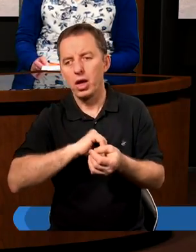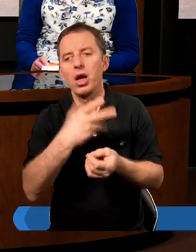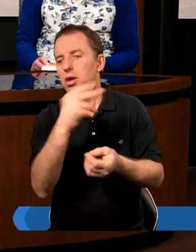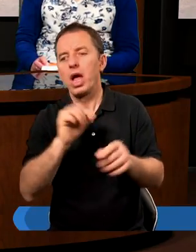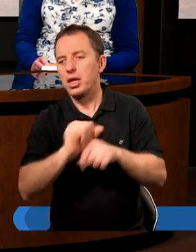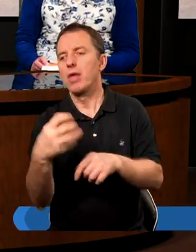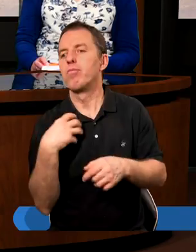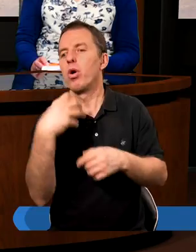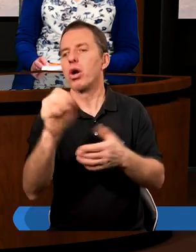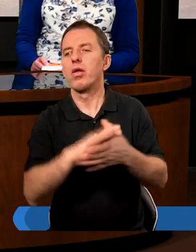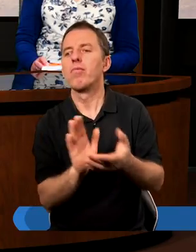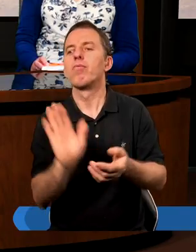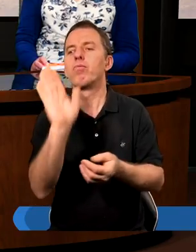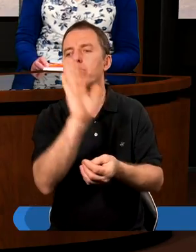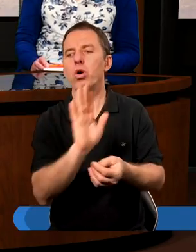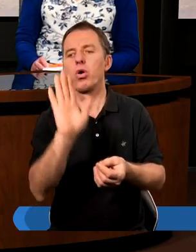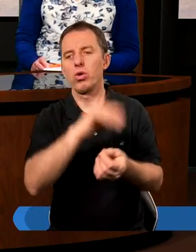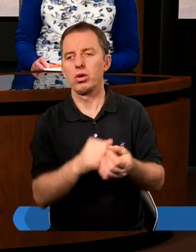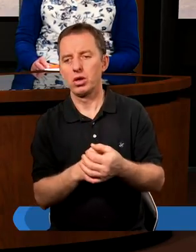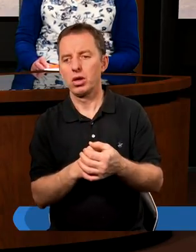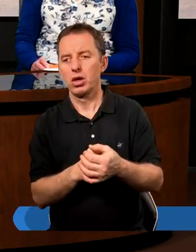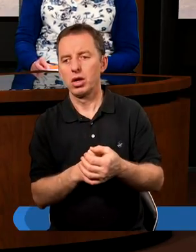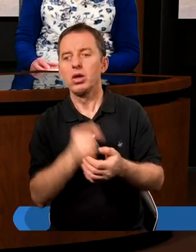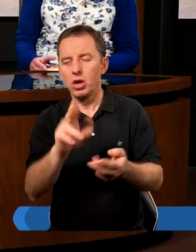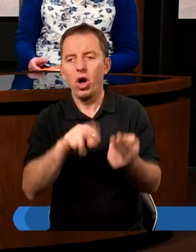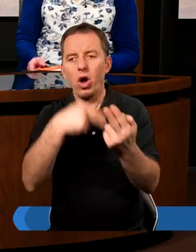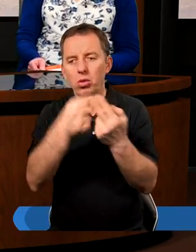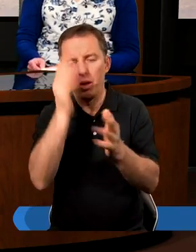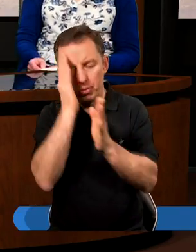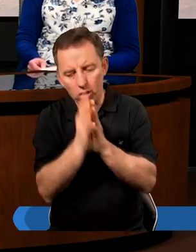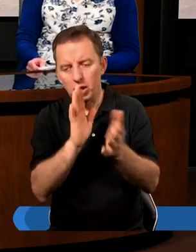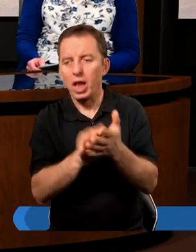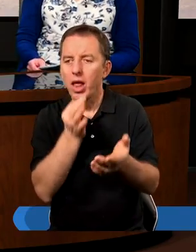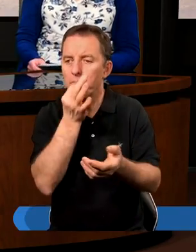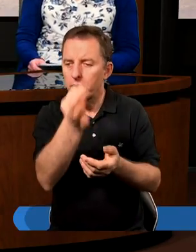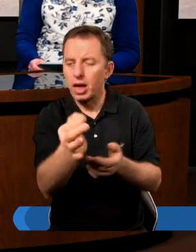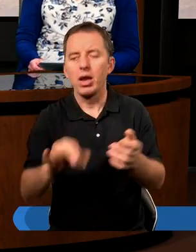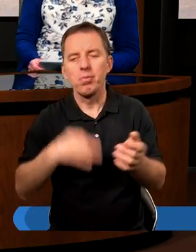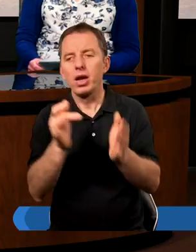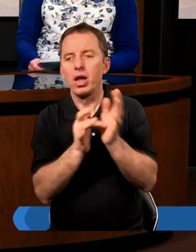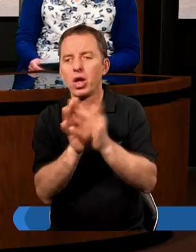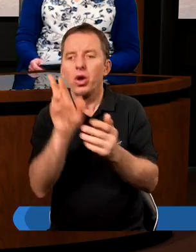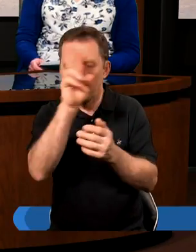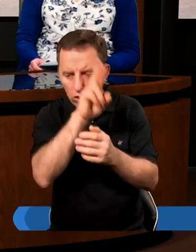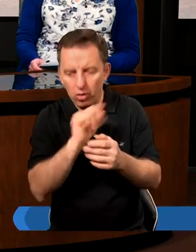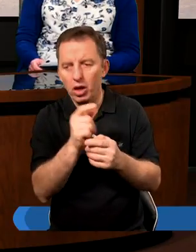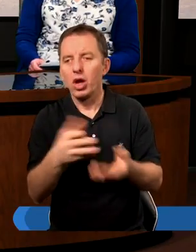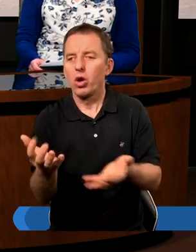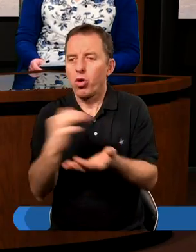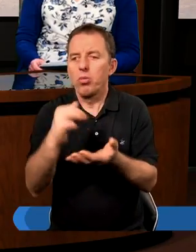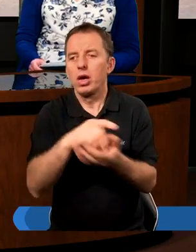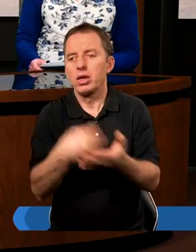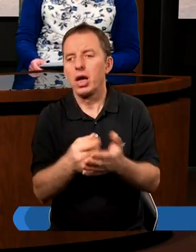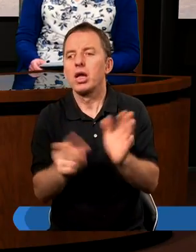a nie jest bogaty w Bogu. A więc jakby odpowiadając prosto na to pytanie Pana Jezusa, rzeczywiście gromadzenie